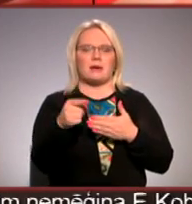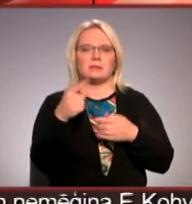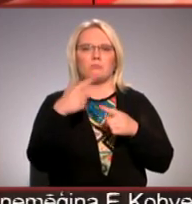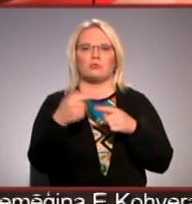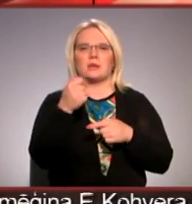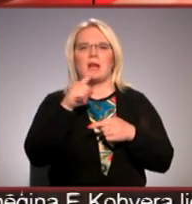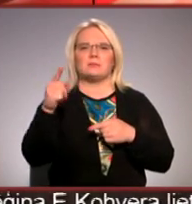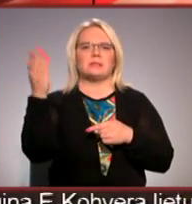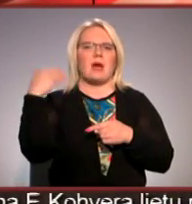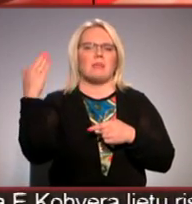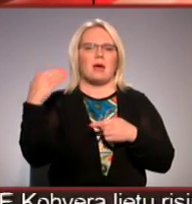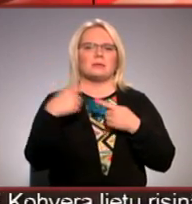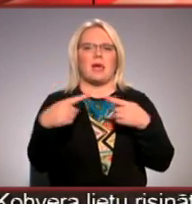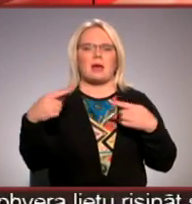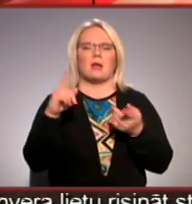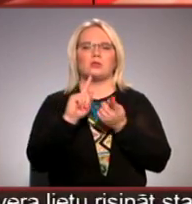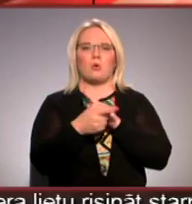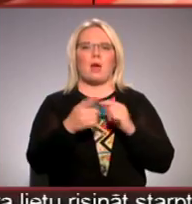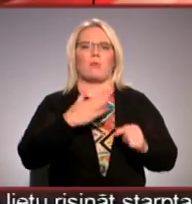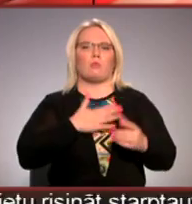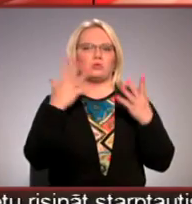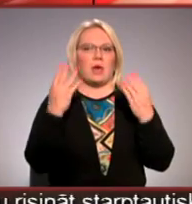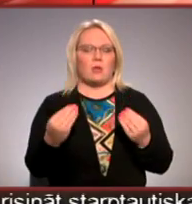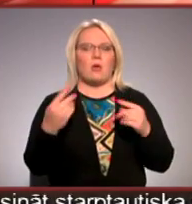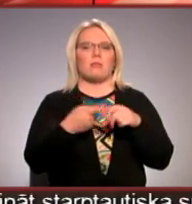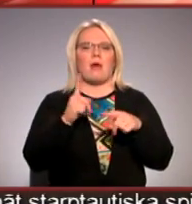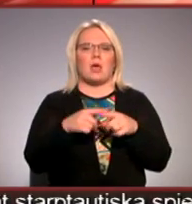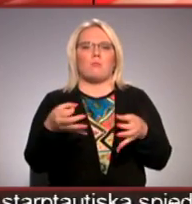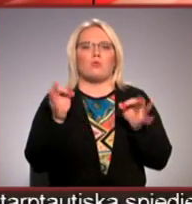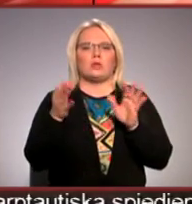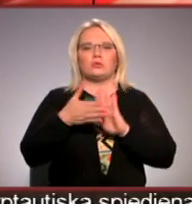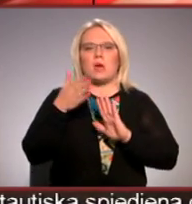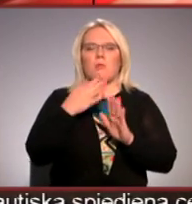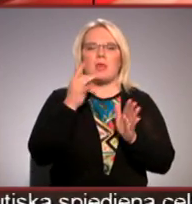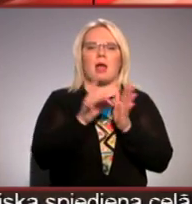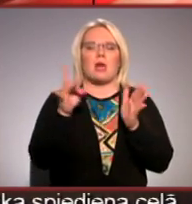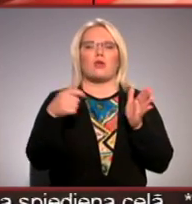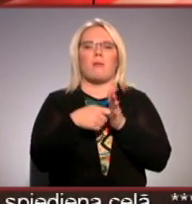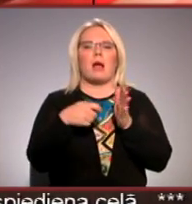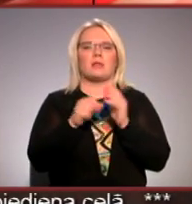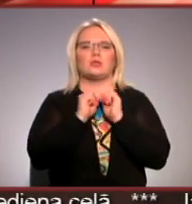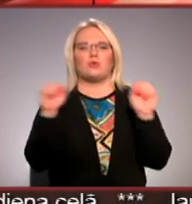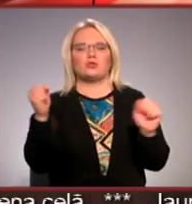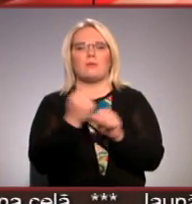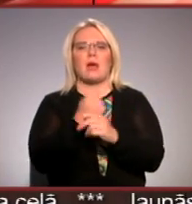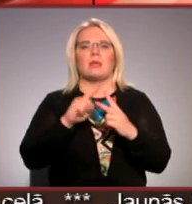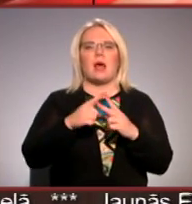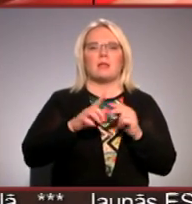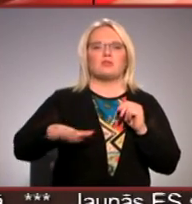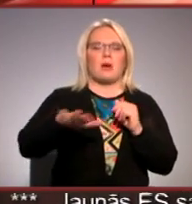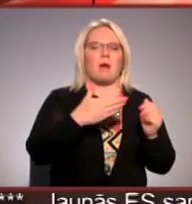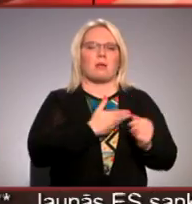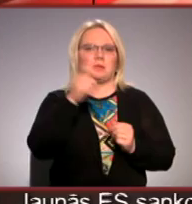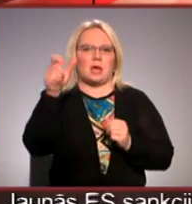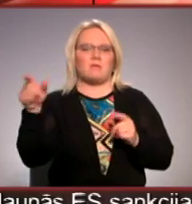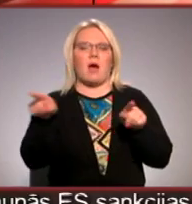pusgadsim cenās iekārtas tiks nomainīts ar mūsdienīgām, tādējādi būtiski uzlabojot elektroapgādes drošību gan Jelgavas un apkārtnes iedzīvotājiem, gan